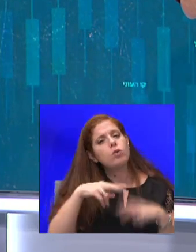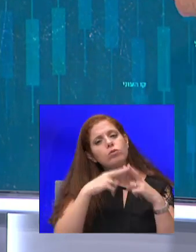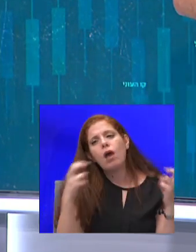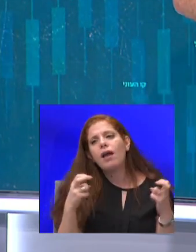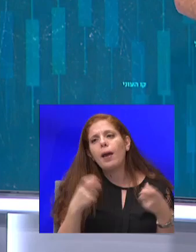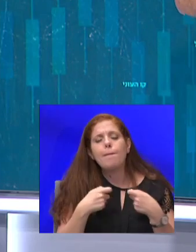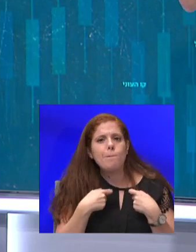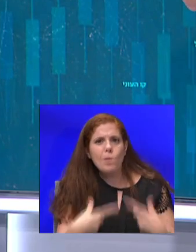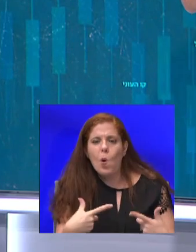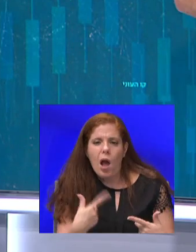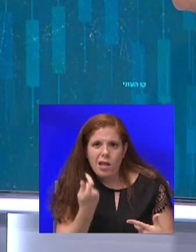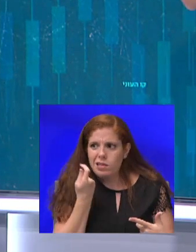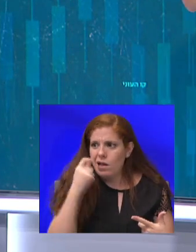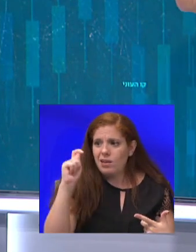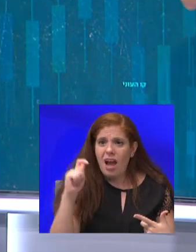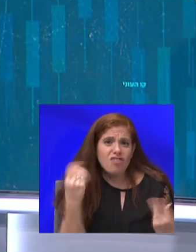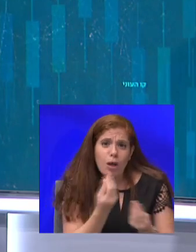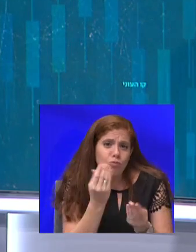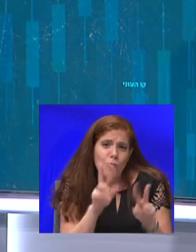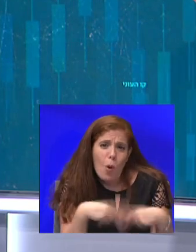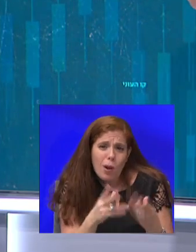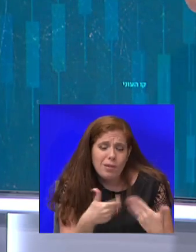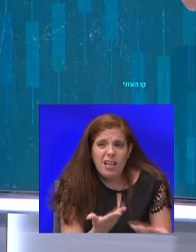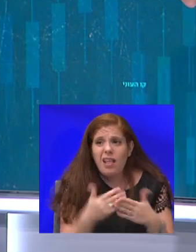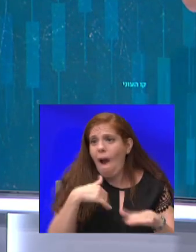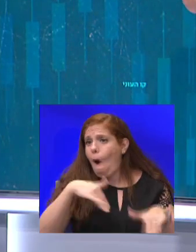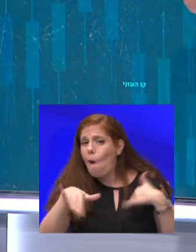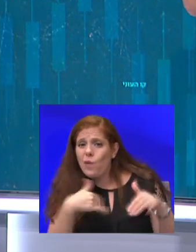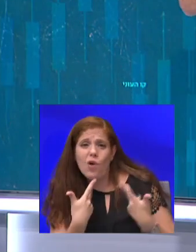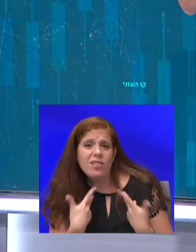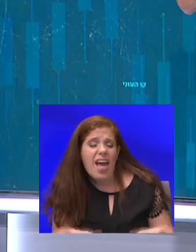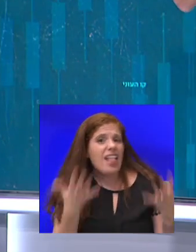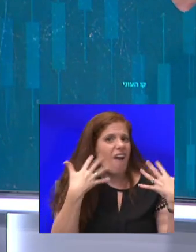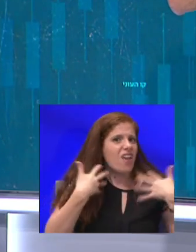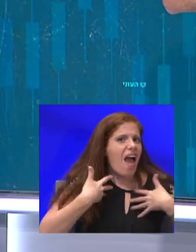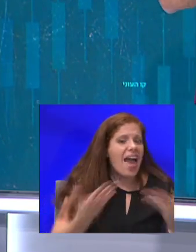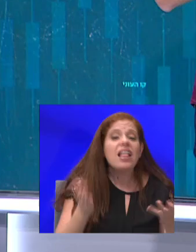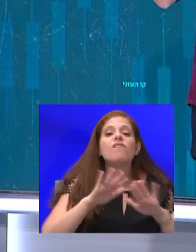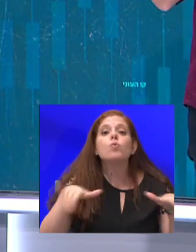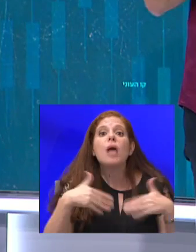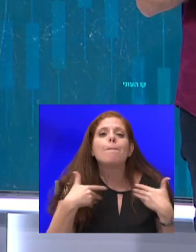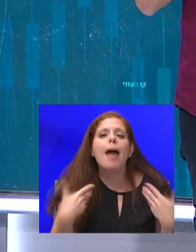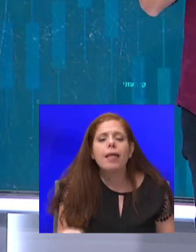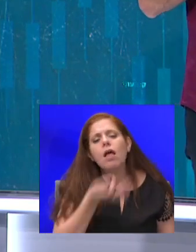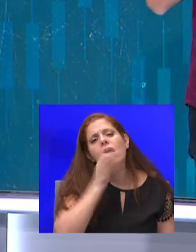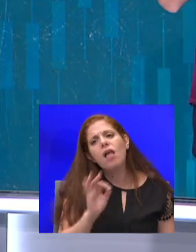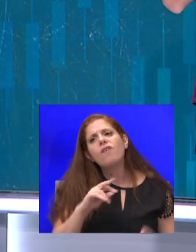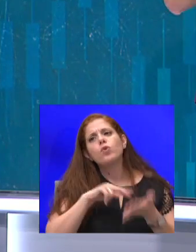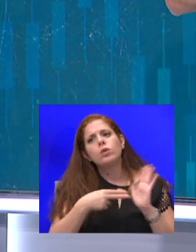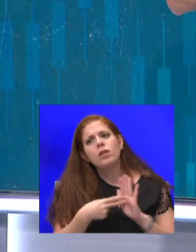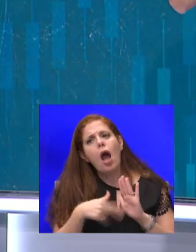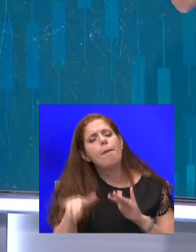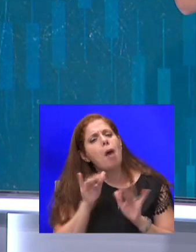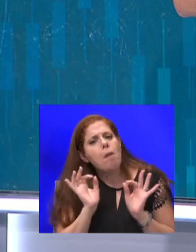אין לה במליים. אין רחובות שוקקים, אין תרבות, אין אווירה, אפילו אין ים. הדפנו דירה ברמה סבירה יותר, במחיר עדיף עם אפשרות